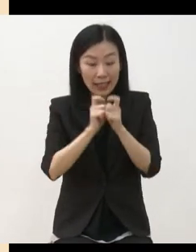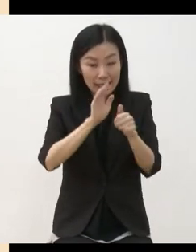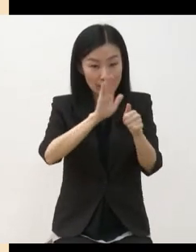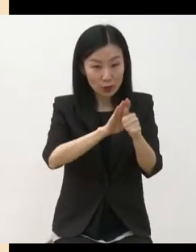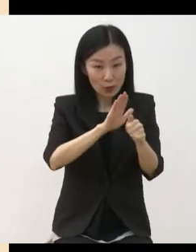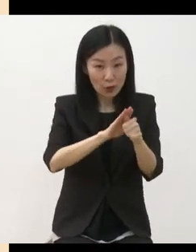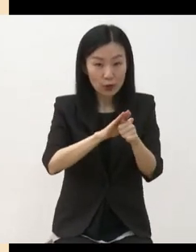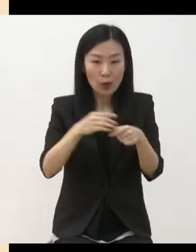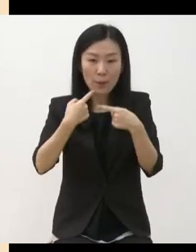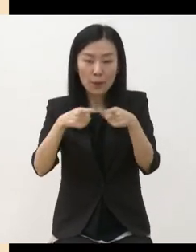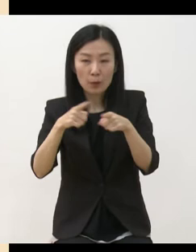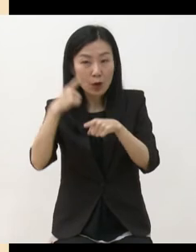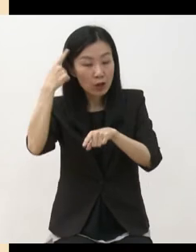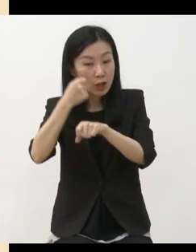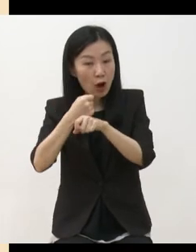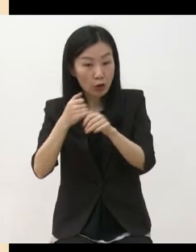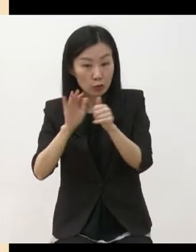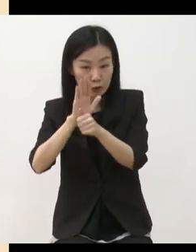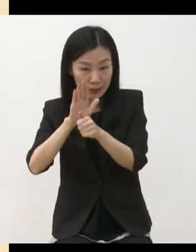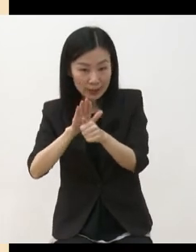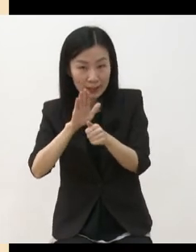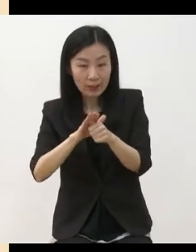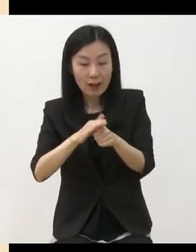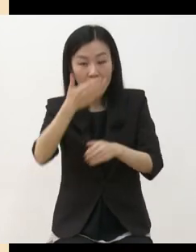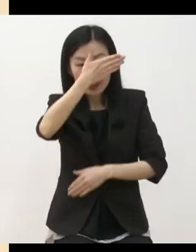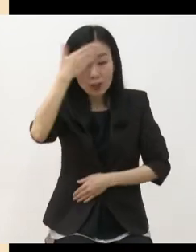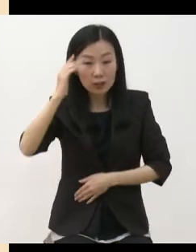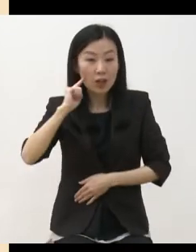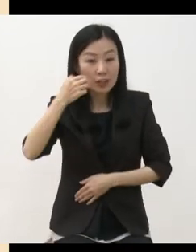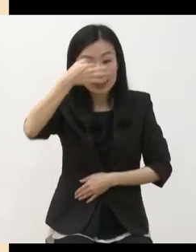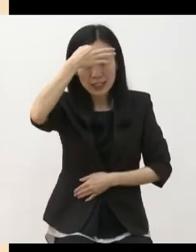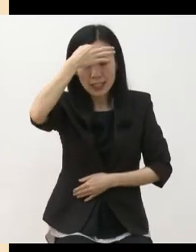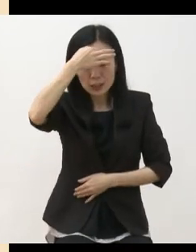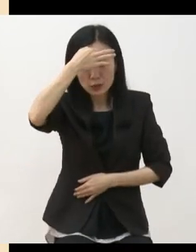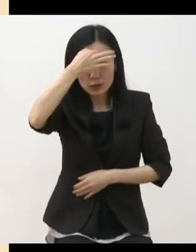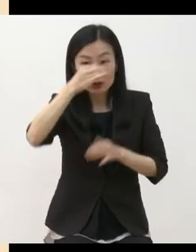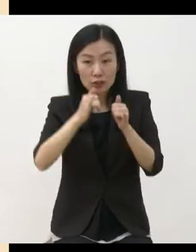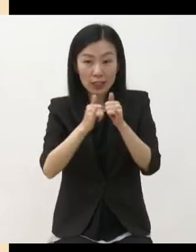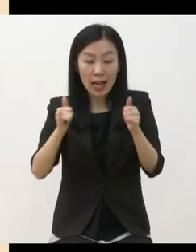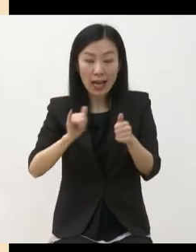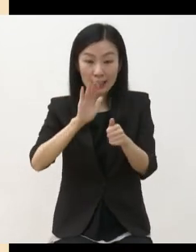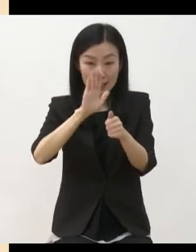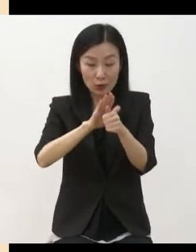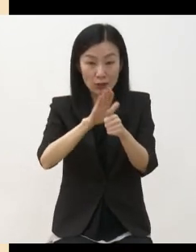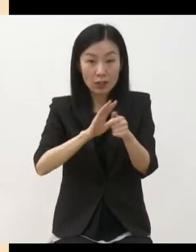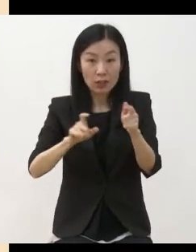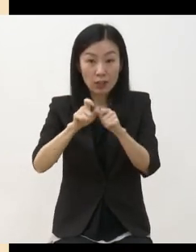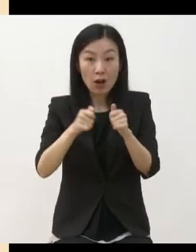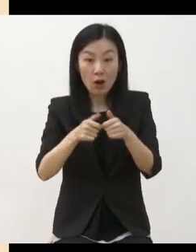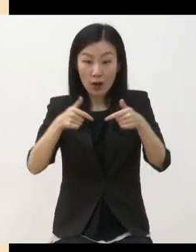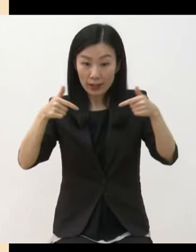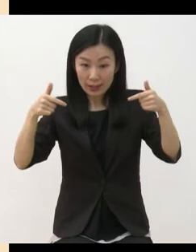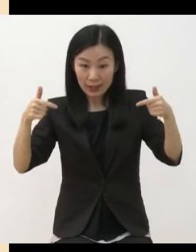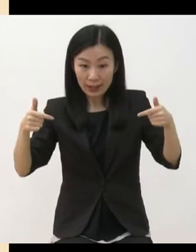청년 예술가 지원, 실험적 사업 등을 계속 발굴해서 코로나 상황 속에서